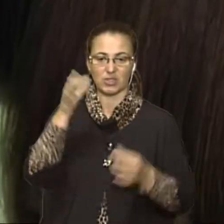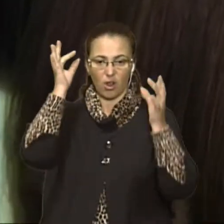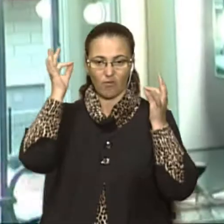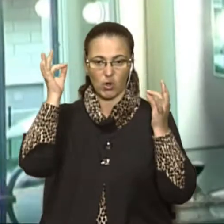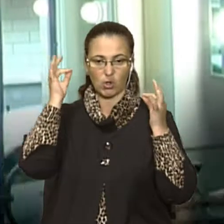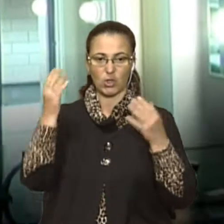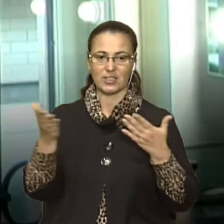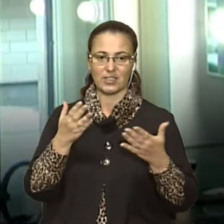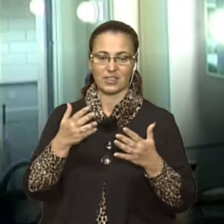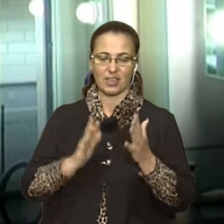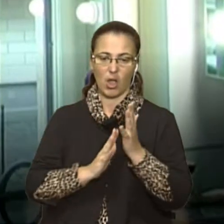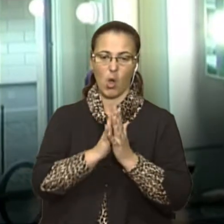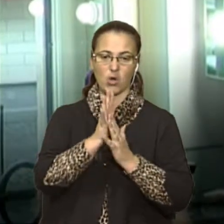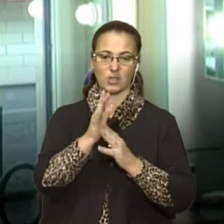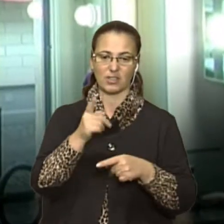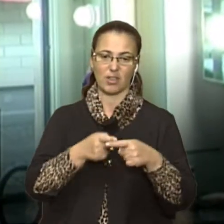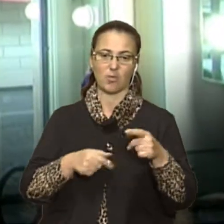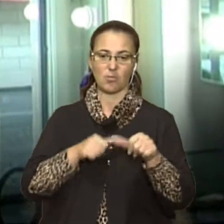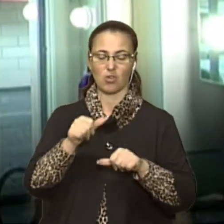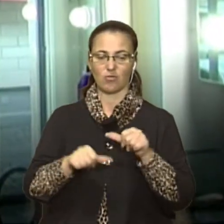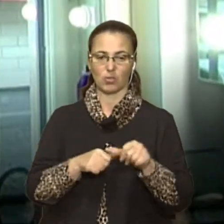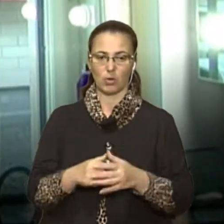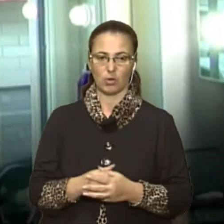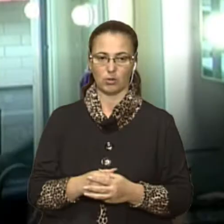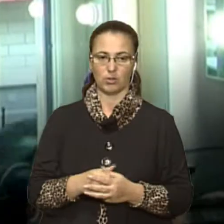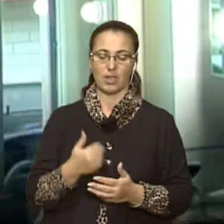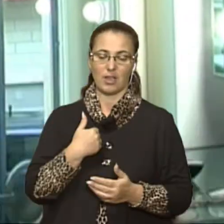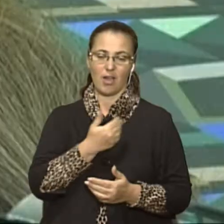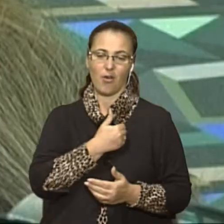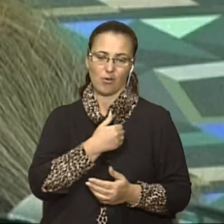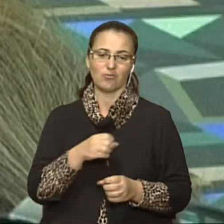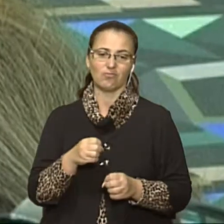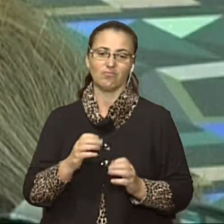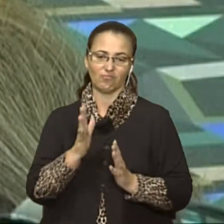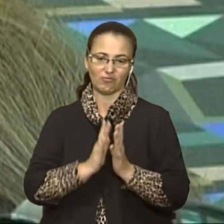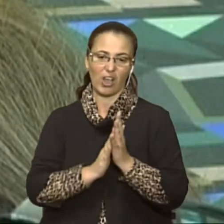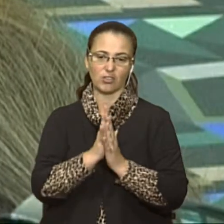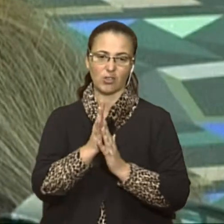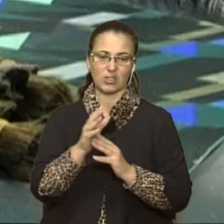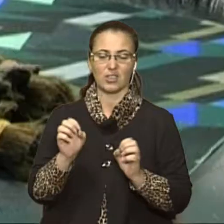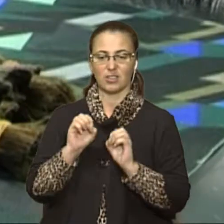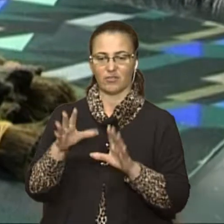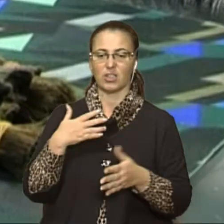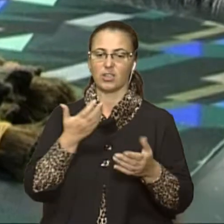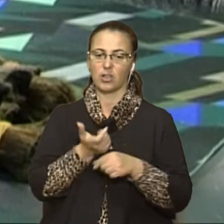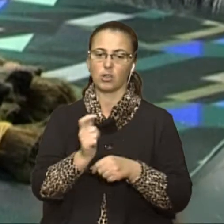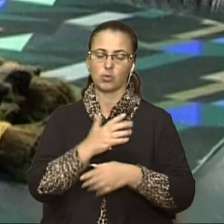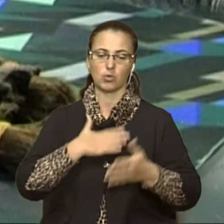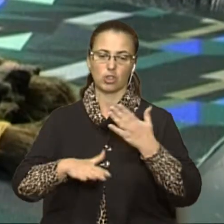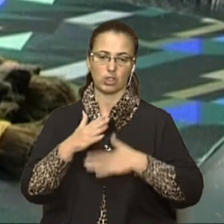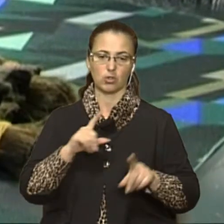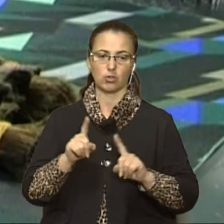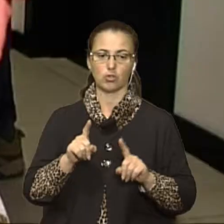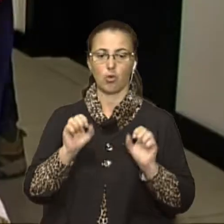року. В мене було закоротке волосся. І я тоді вже вирішила, що я хочу відростити і вітати. Я дуже рада, я дуже тішуся, що я можу отак